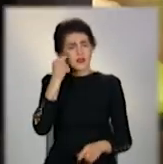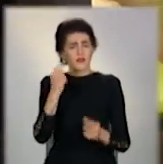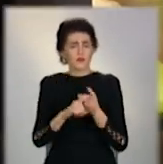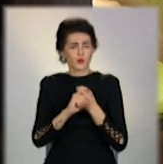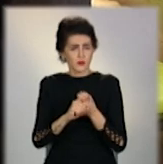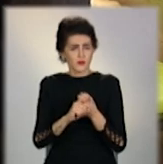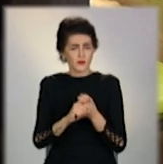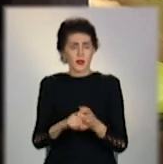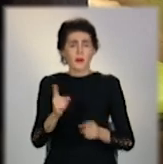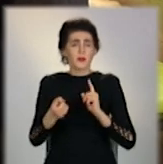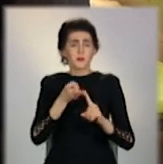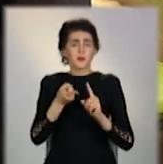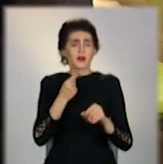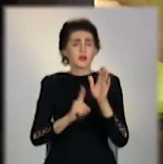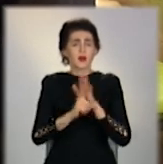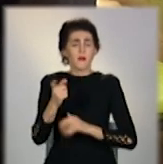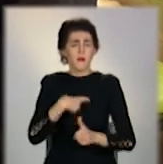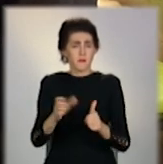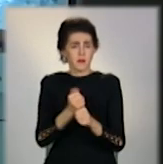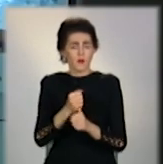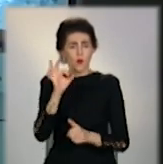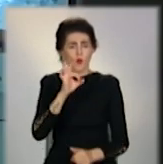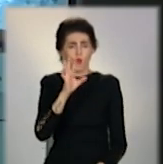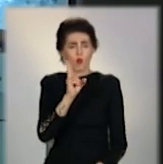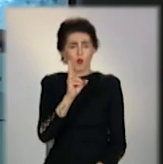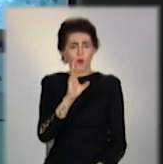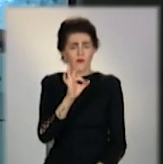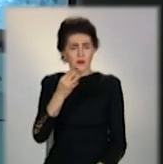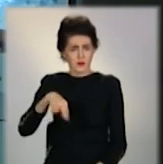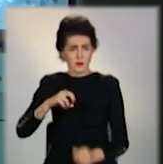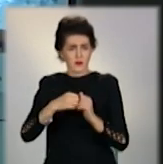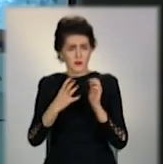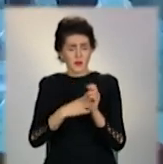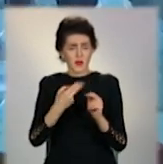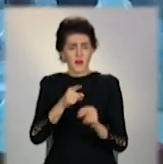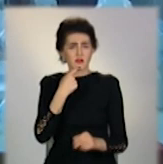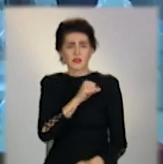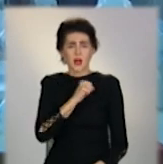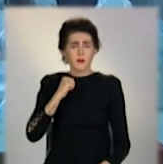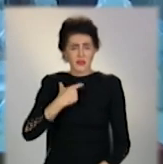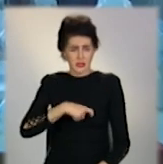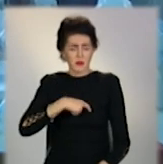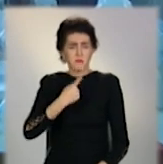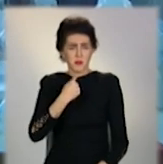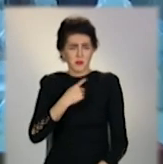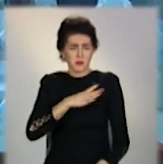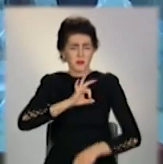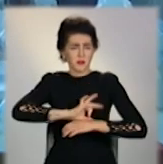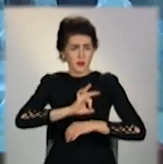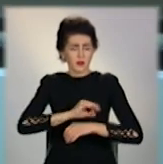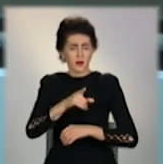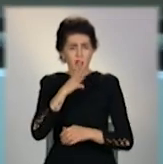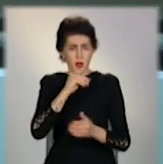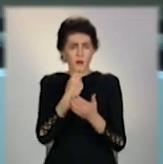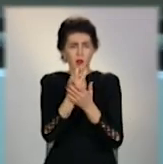Про перші симптоми ковід-19 Олена Волошина не лише знала від пацієнтів. Перебіг недуги відчула на собі. Хвороба вклала